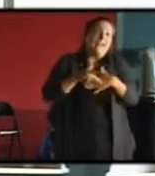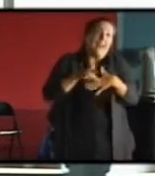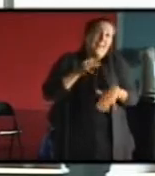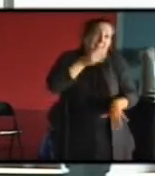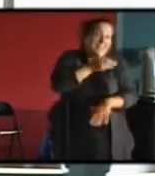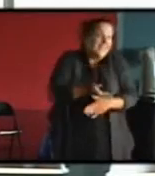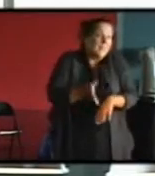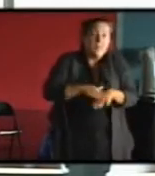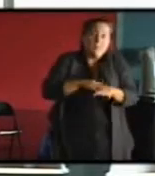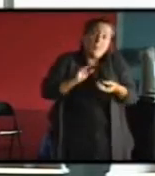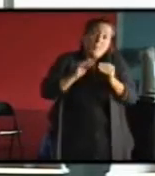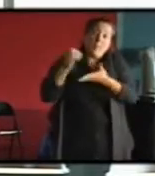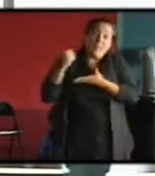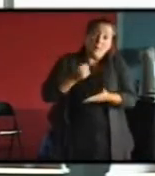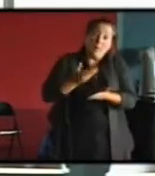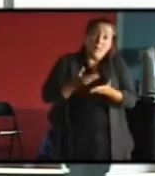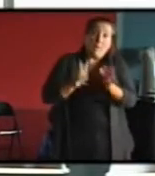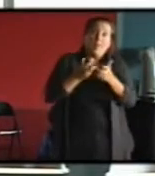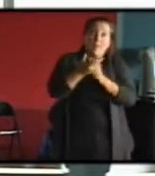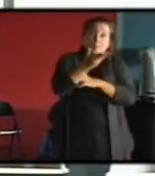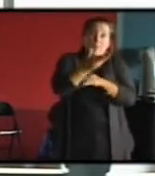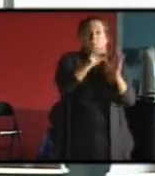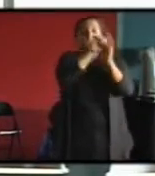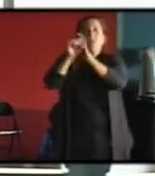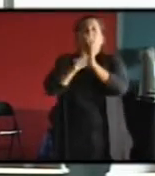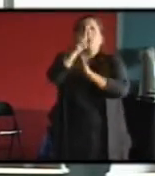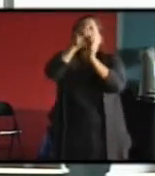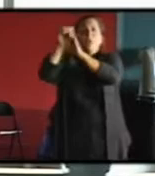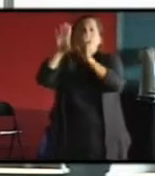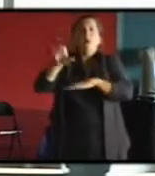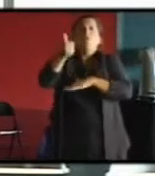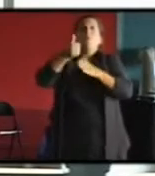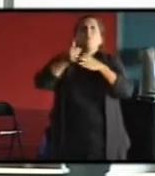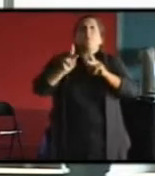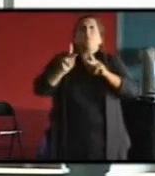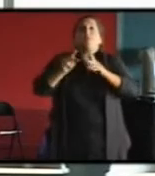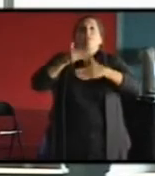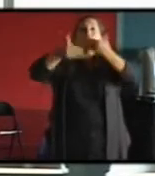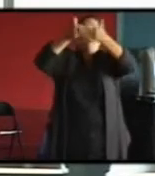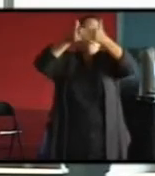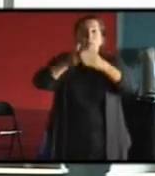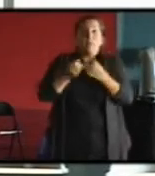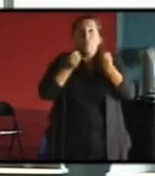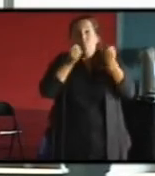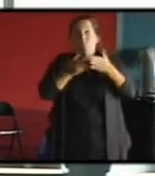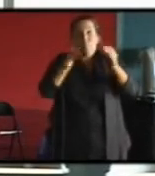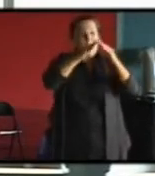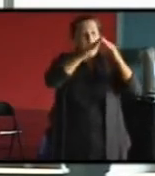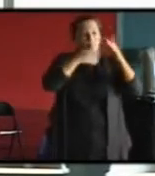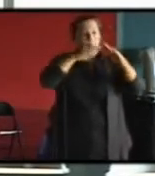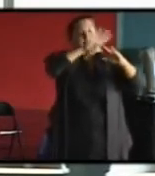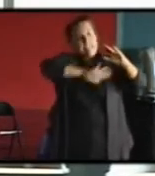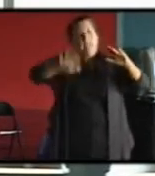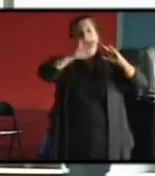c'est forcément à partir des exemples. À droite, vous avez le premier permis de construire qui proposait d'isoler le bâtiment par l'extérieur